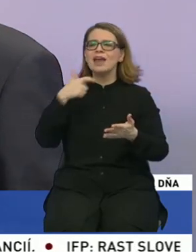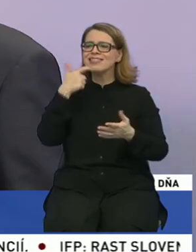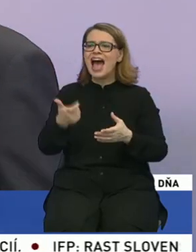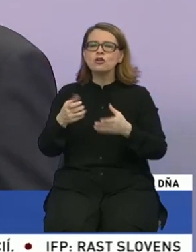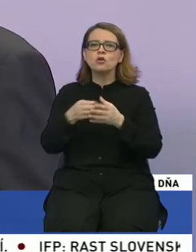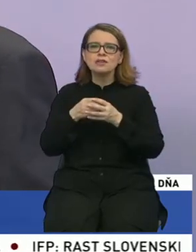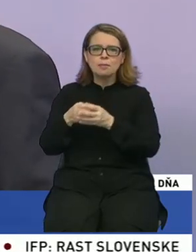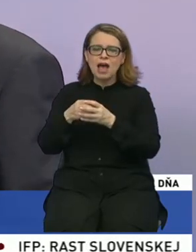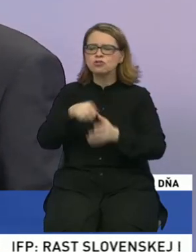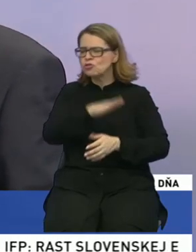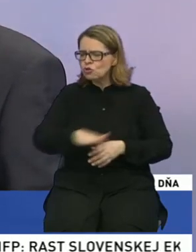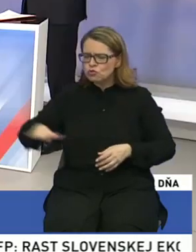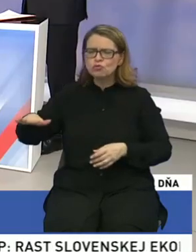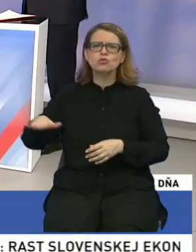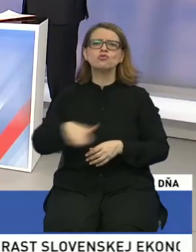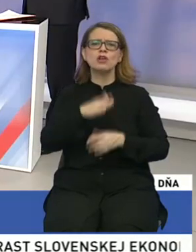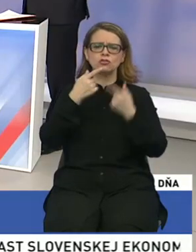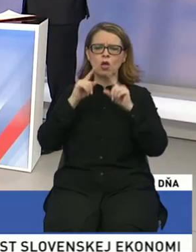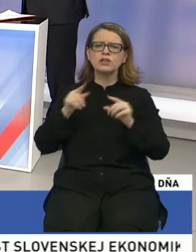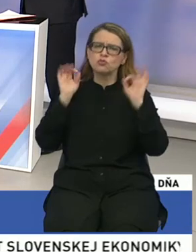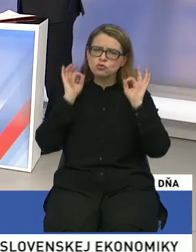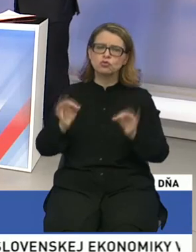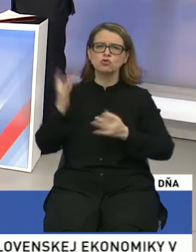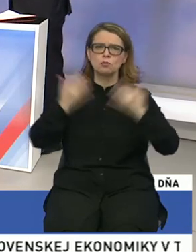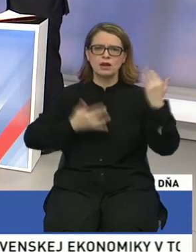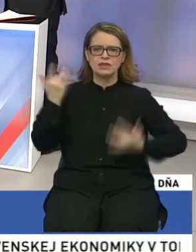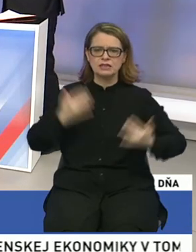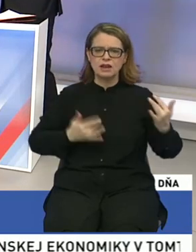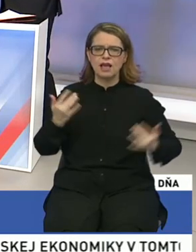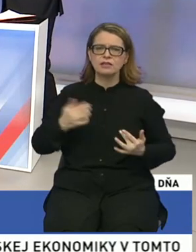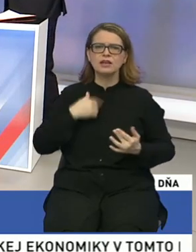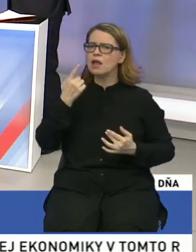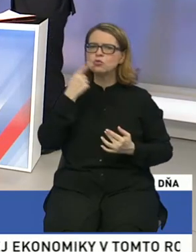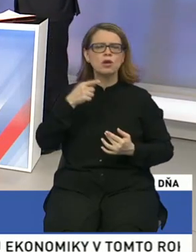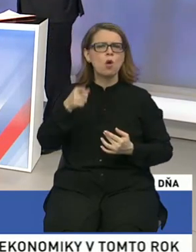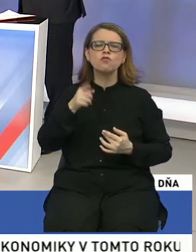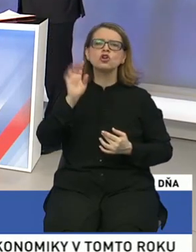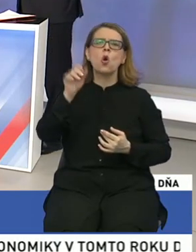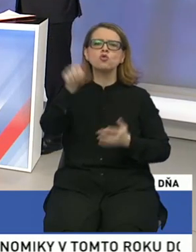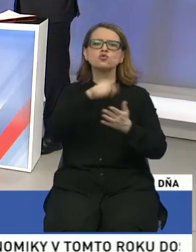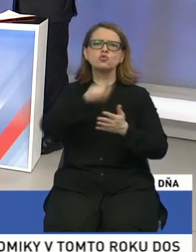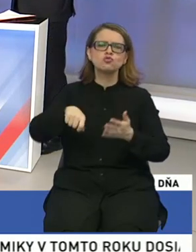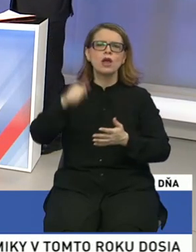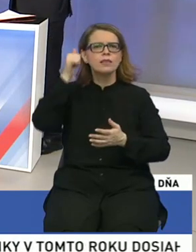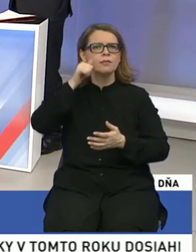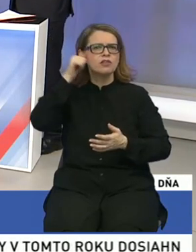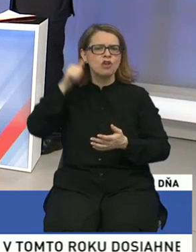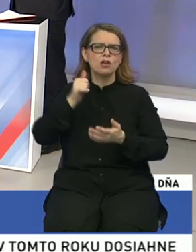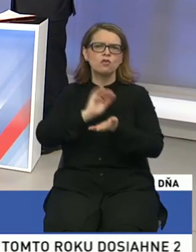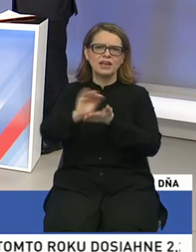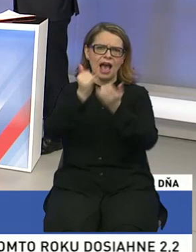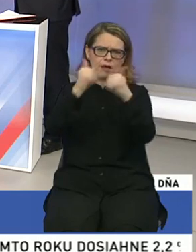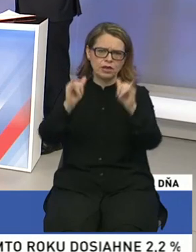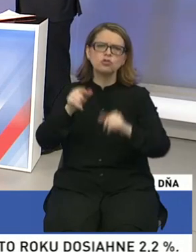menšina aj pre južné Slovensko nespochybniteľné výsledky. Nebudem hovoriť o zrušení Mečiarových amnestí. To je dobre známa vec. Bola to